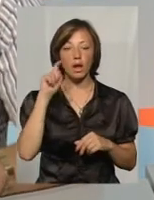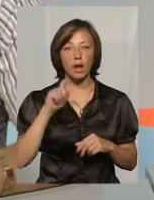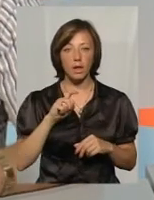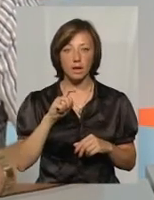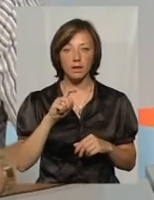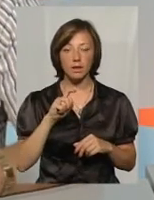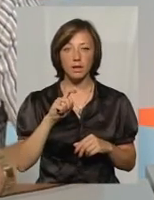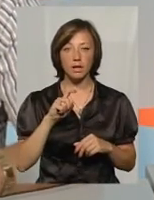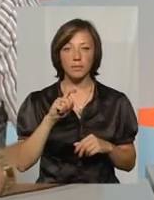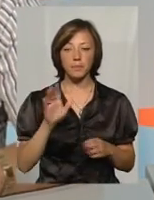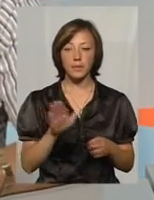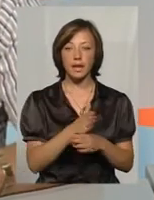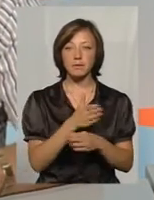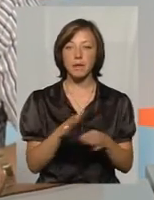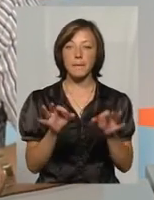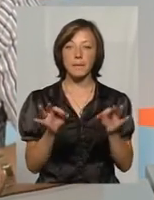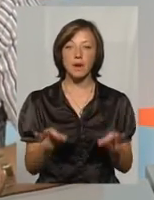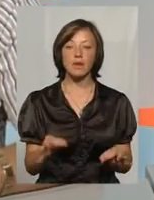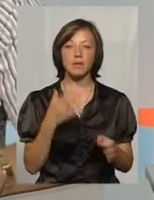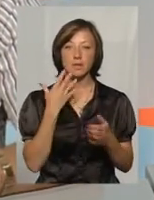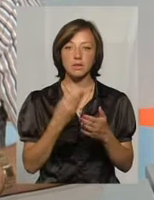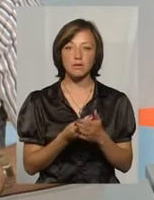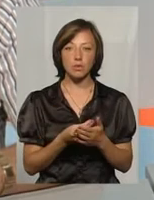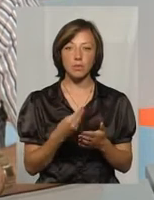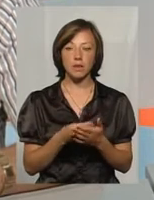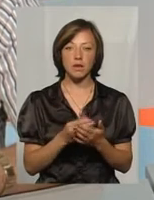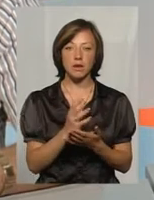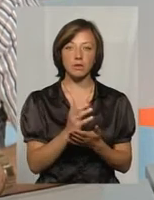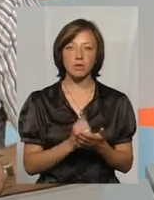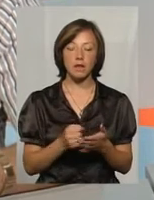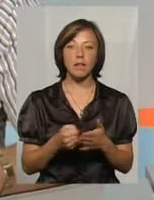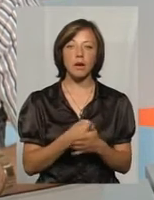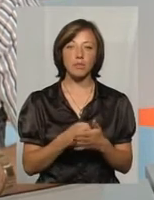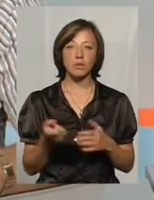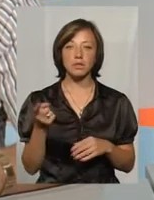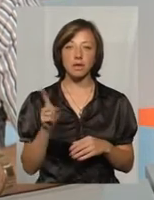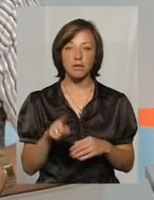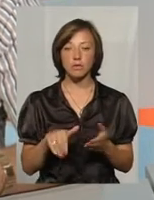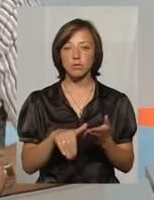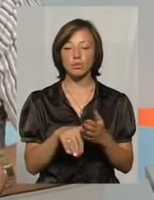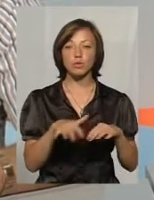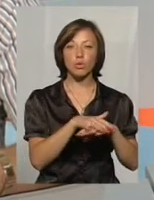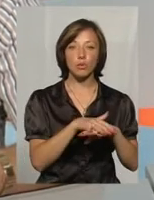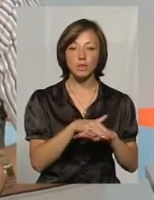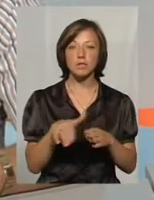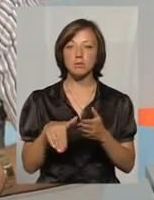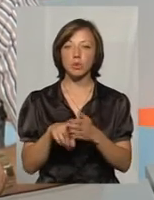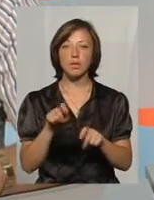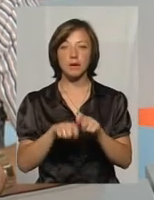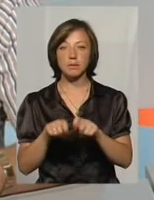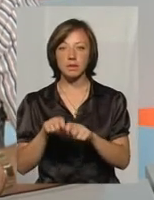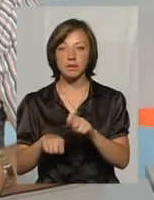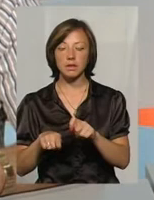розпределив правильно свій большой матеріальний ресурс, добьється того, і з допомогою общества, і з допомогою контроля